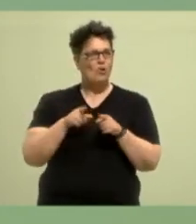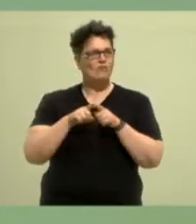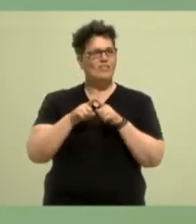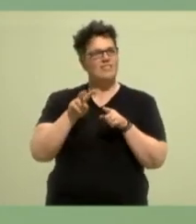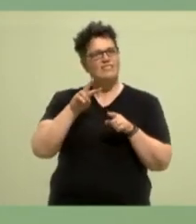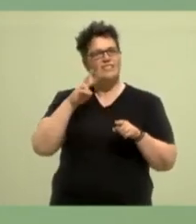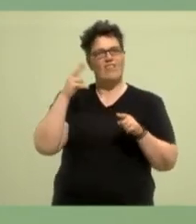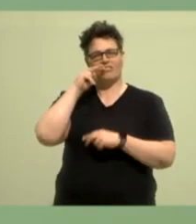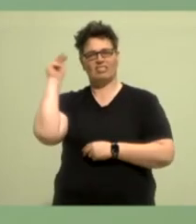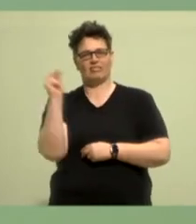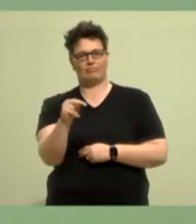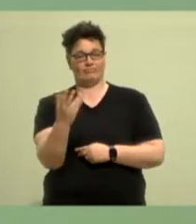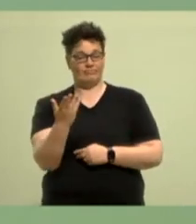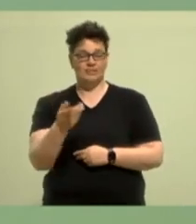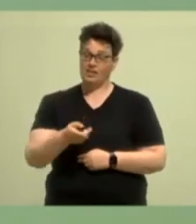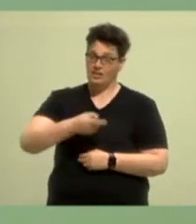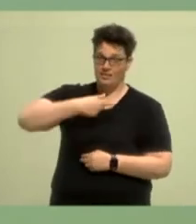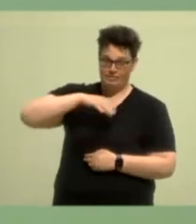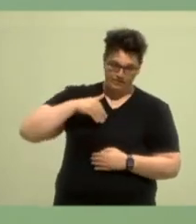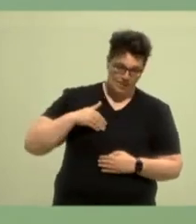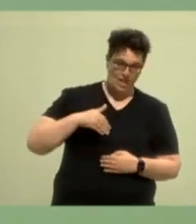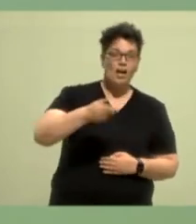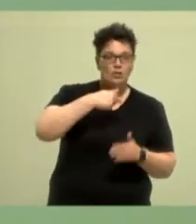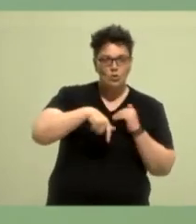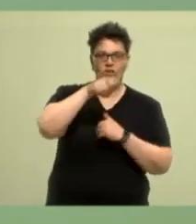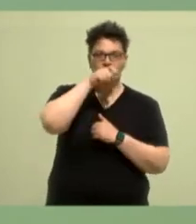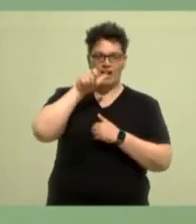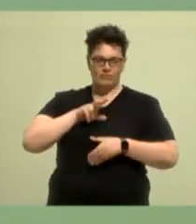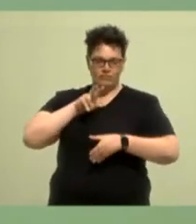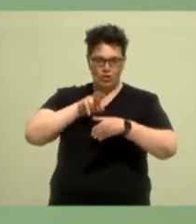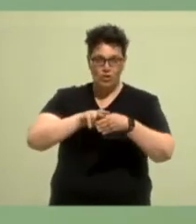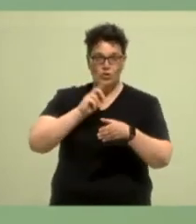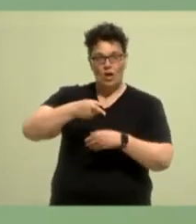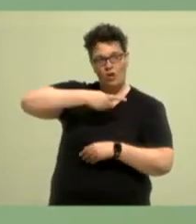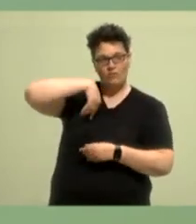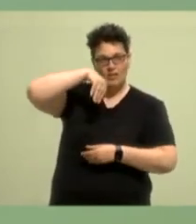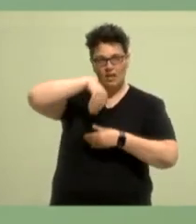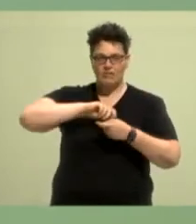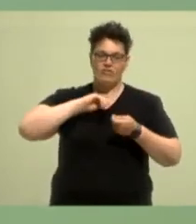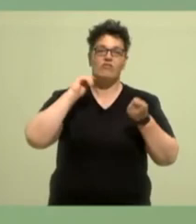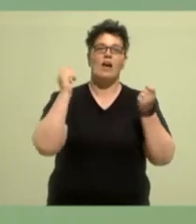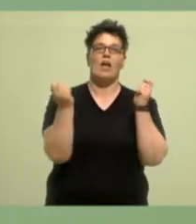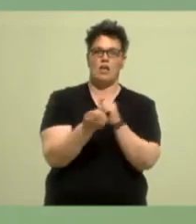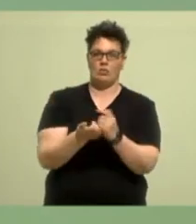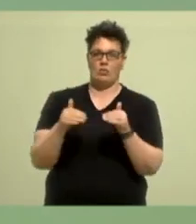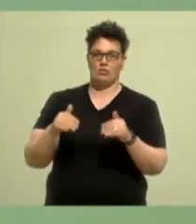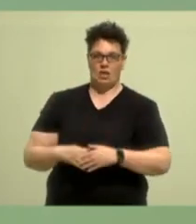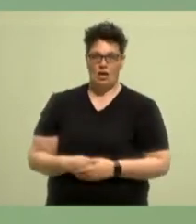werden uns wandeln in dieser Verantwortung. Wir haben eine riesige Herausforderung vor uns